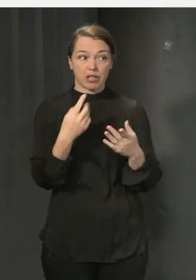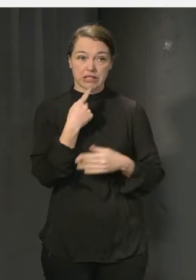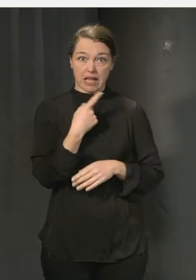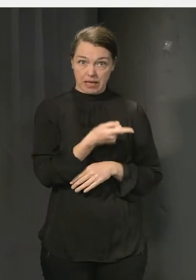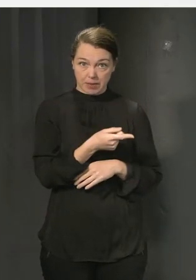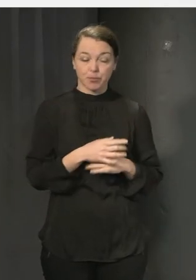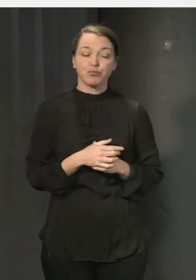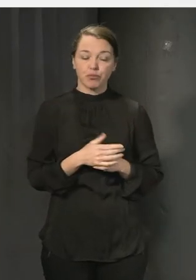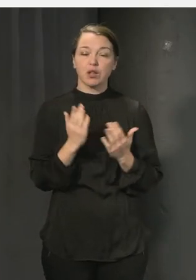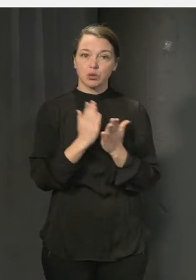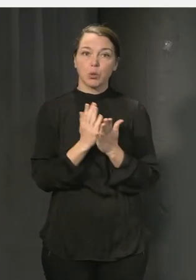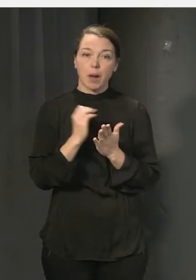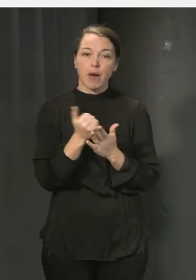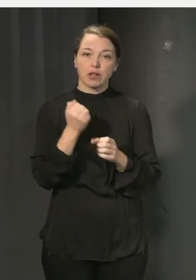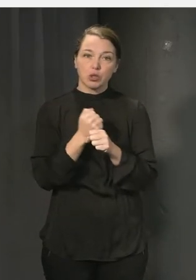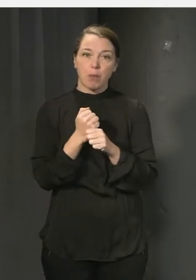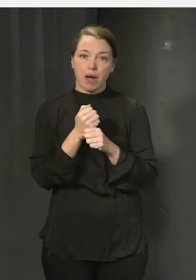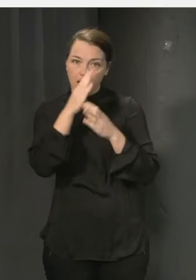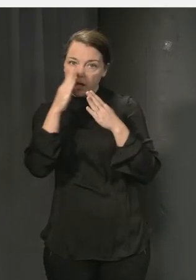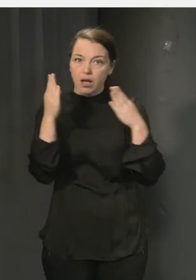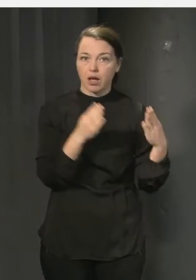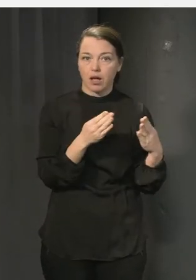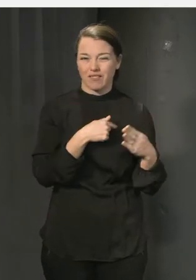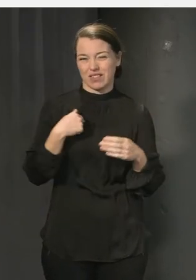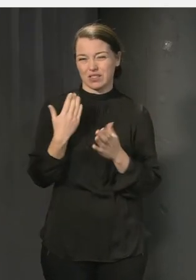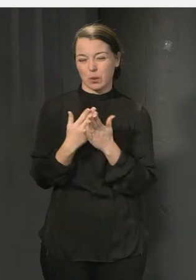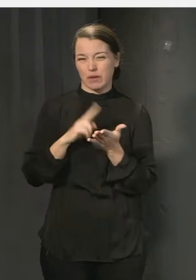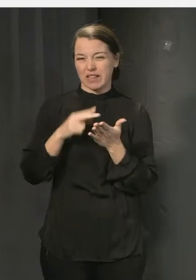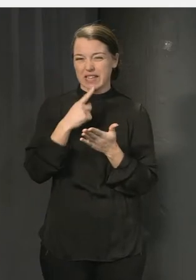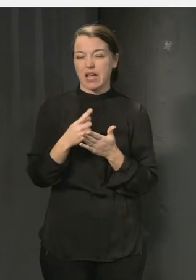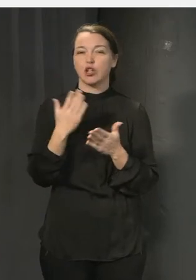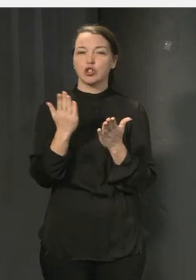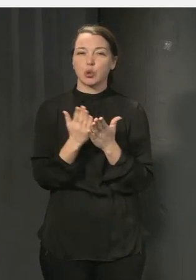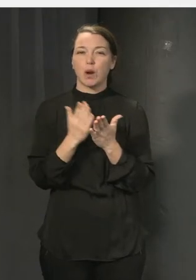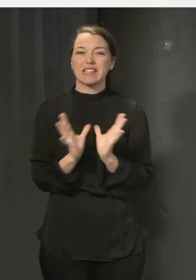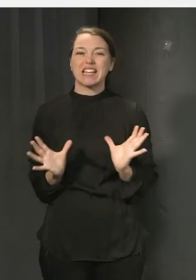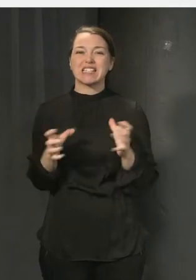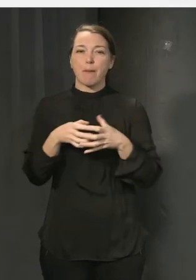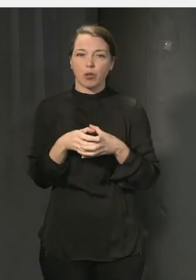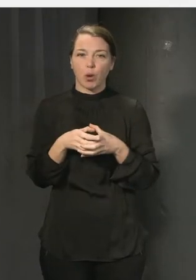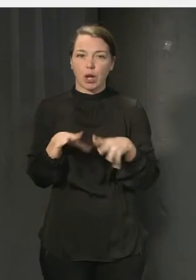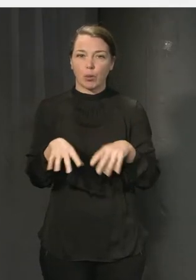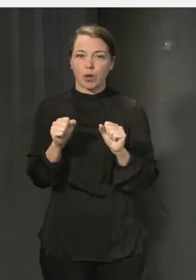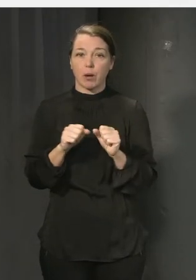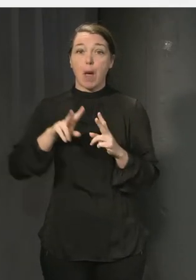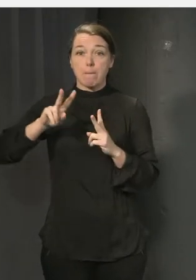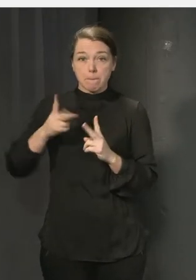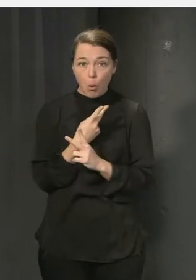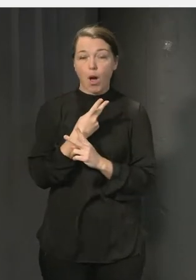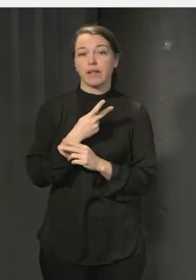här, att skolan behöver jobba med det som vi på Skolverket kallar skolans sammanhållande uppdrag. Det är både kunskapsutveckling,